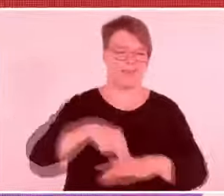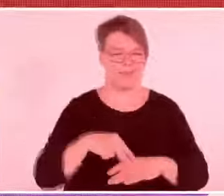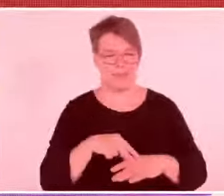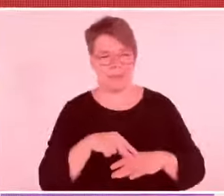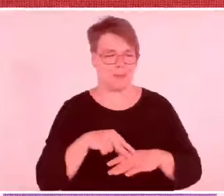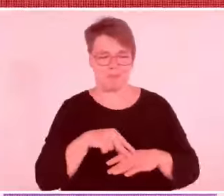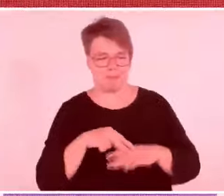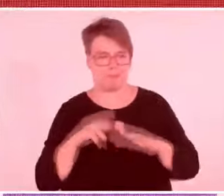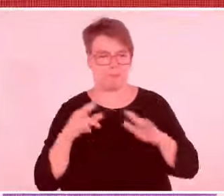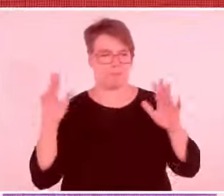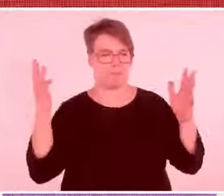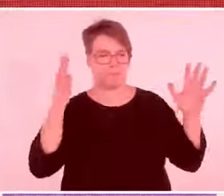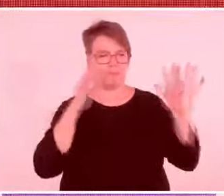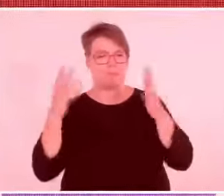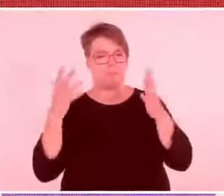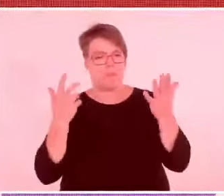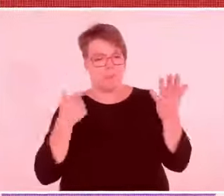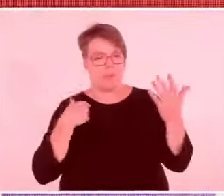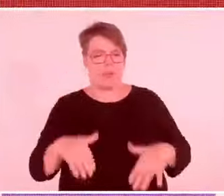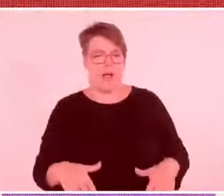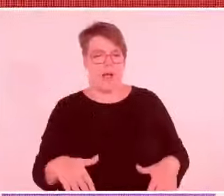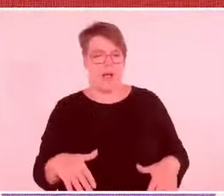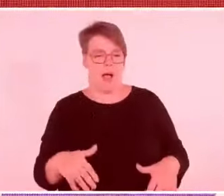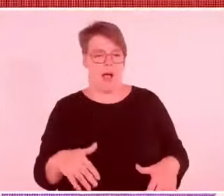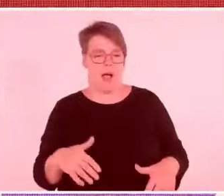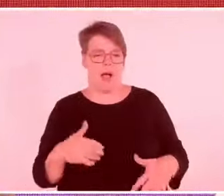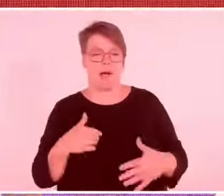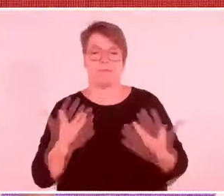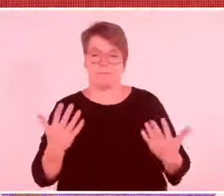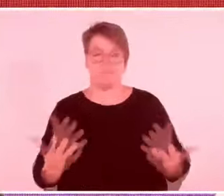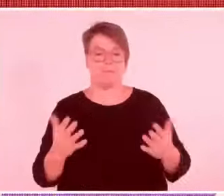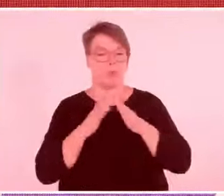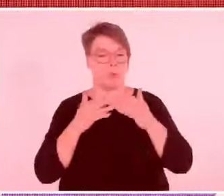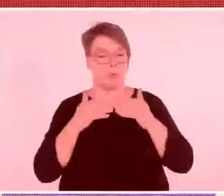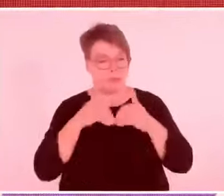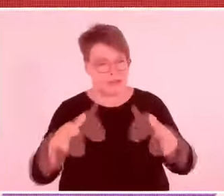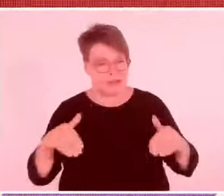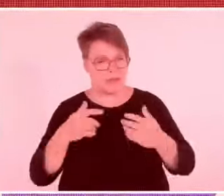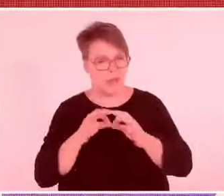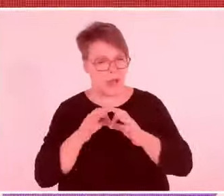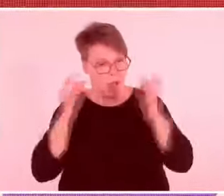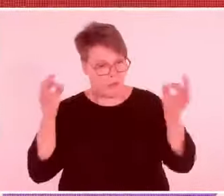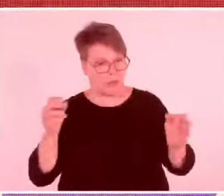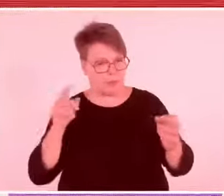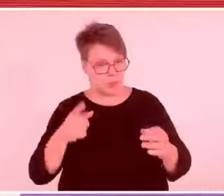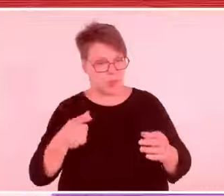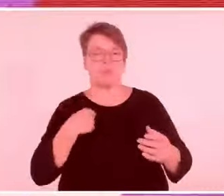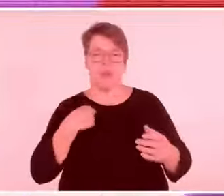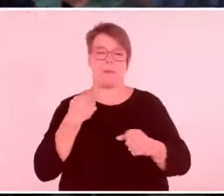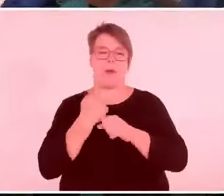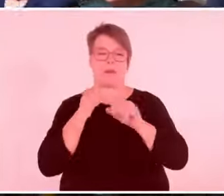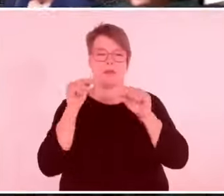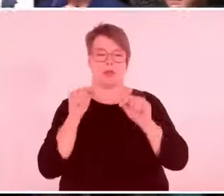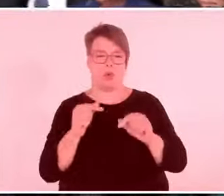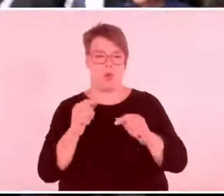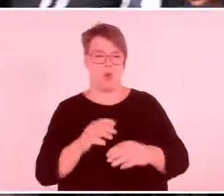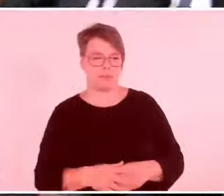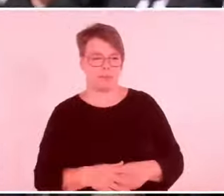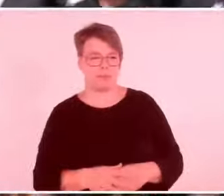wie immer der Vorsteherin des Börsenvereins Deutschen Buchhandels. Noch einmal herzlich willkommen hier auf der Bühne, Karin Schmidt-Friedrichs.